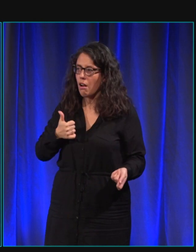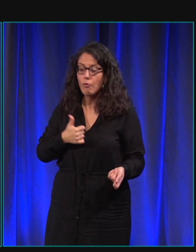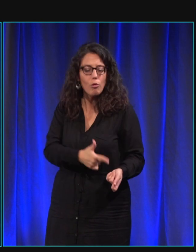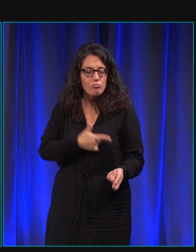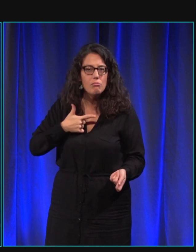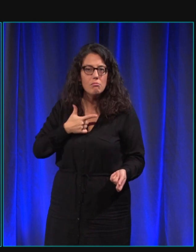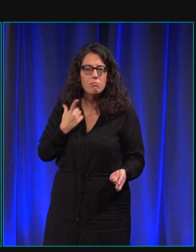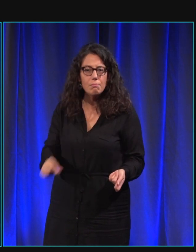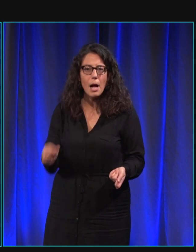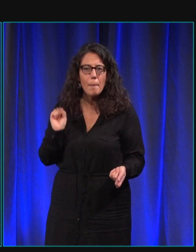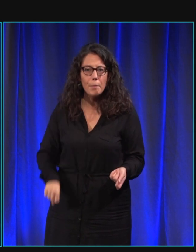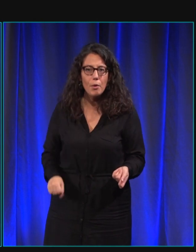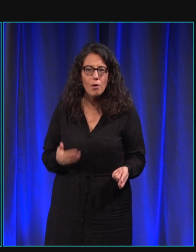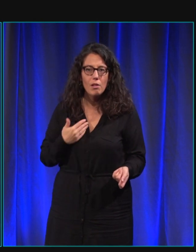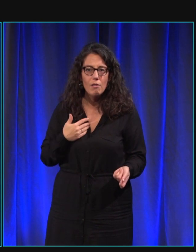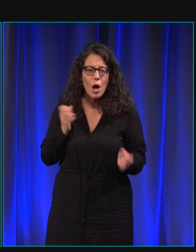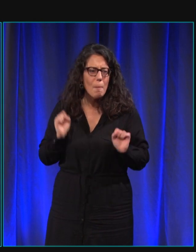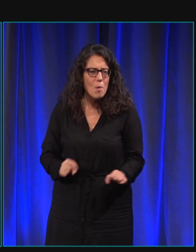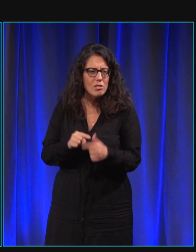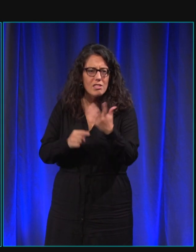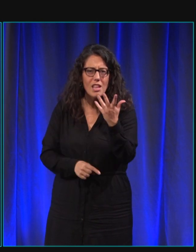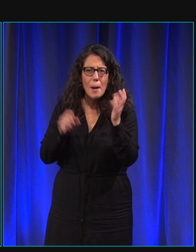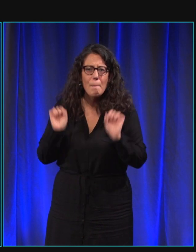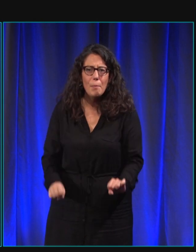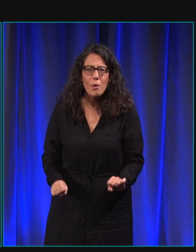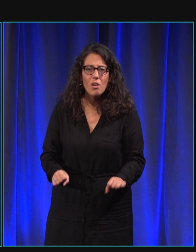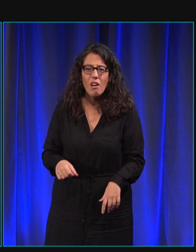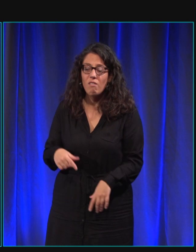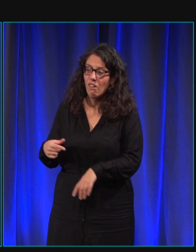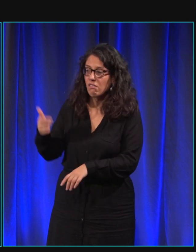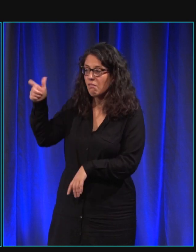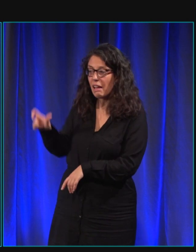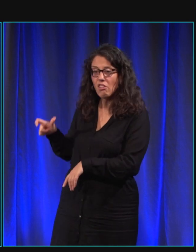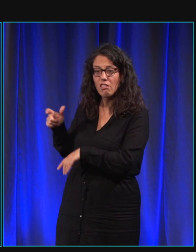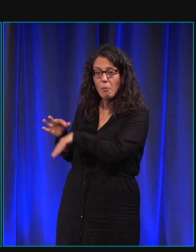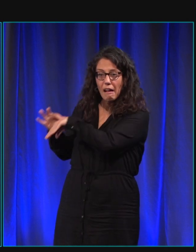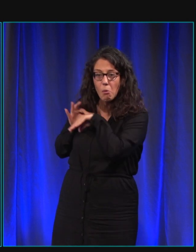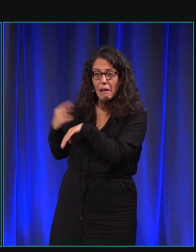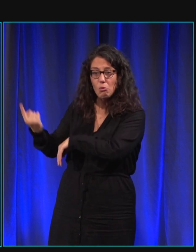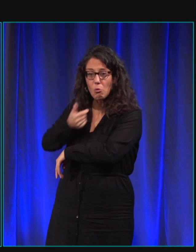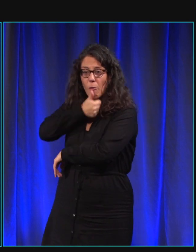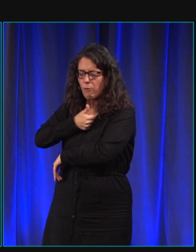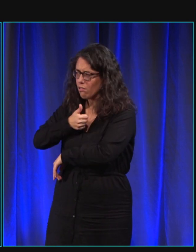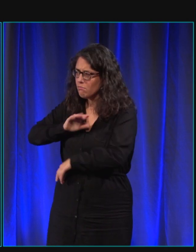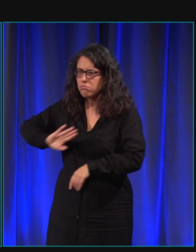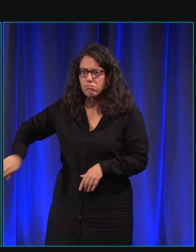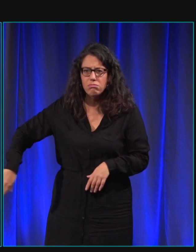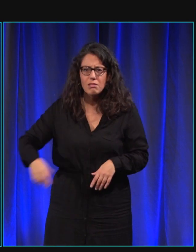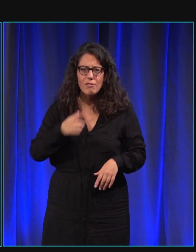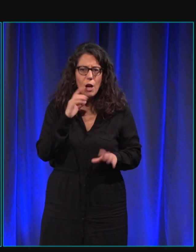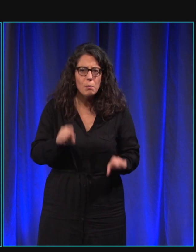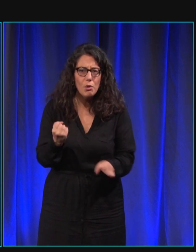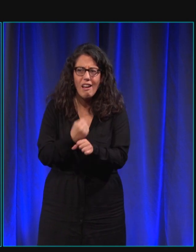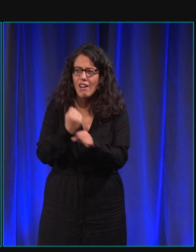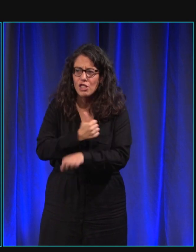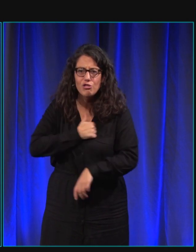peux faire tout un tas de choses sans être obligée d'être toujours accompagnée. Voilà. Donc, c'était vraiment très... Je pouvais aller au travail